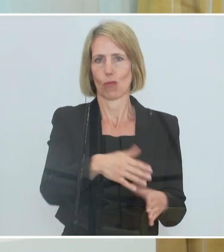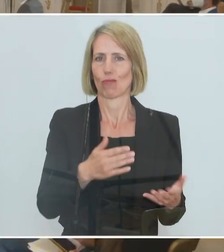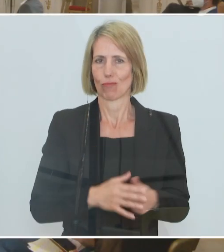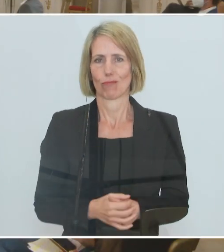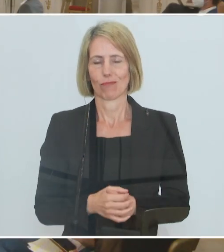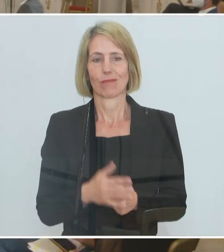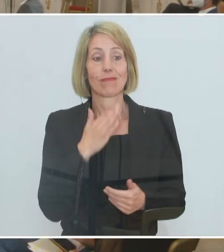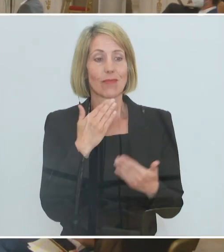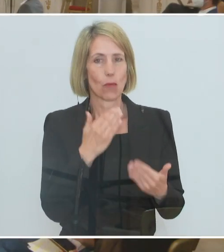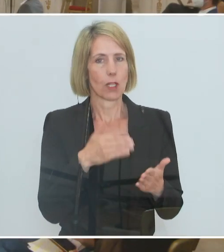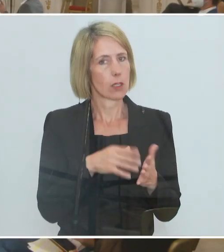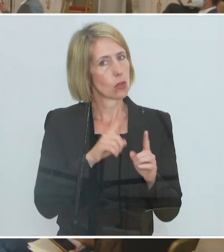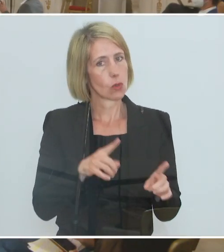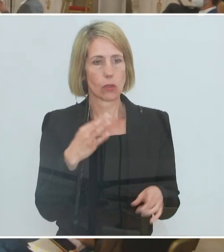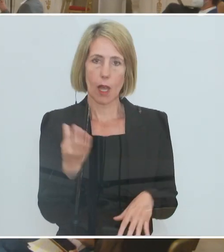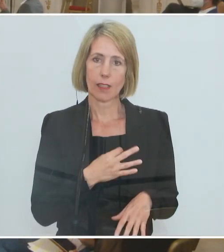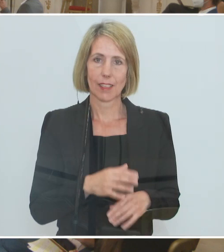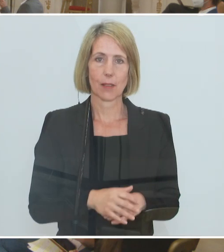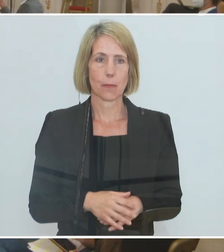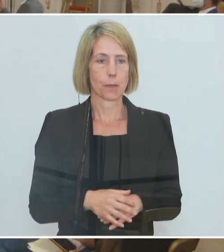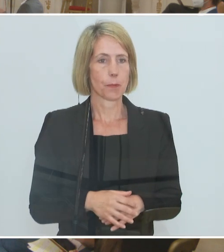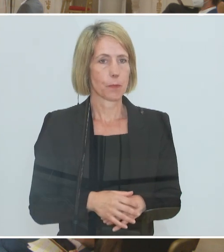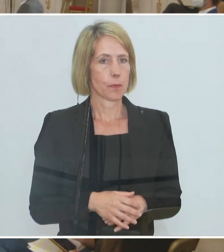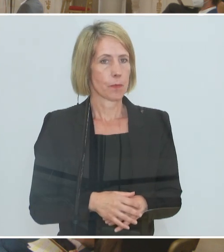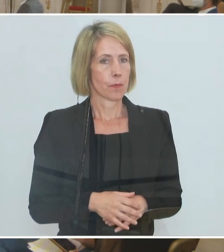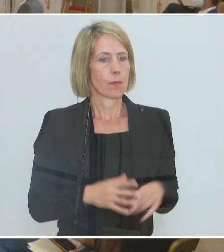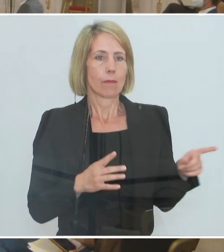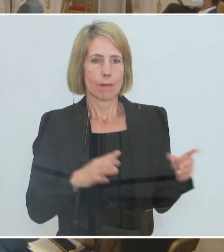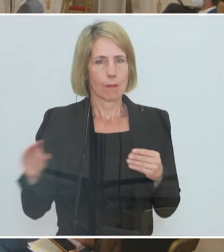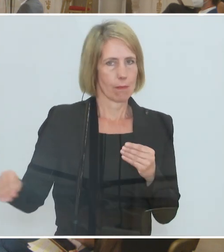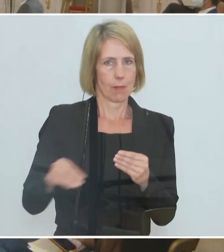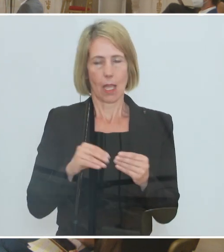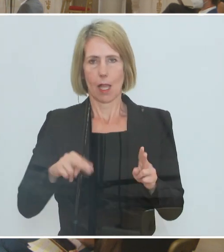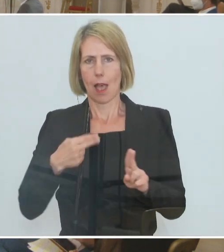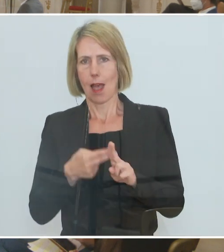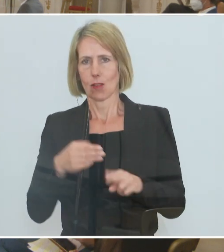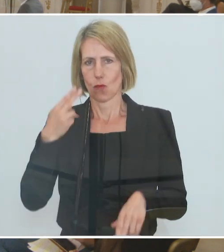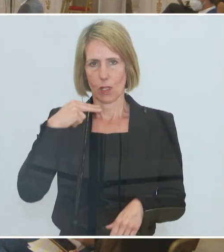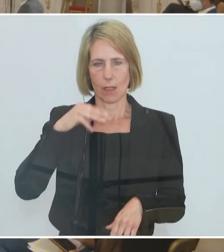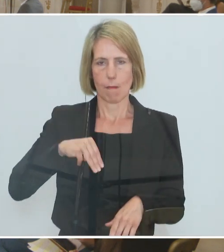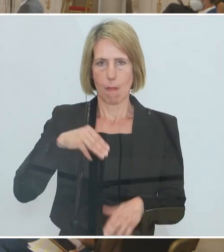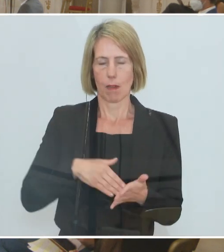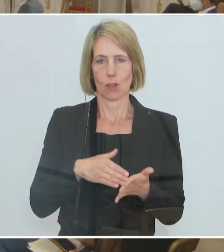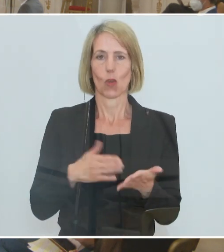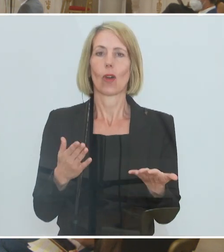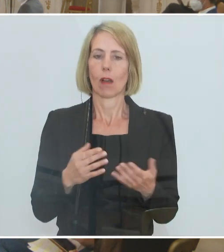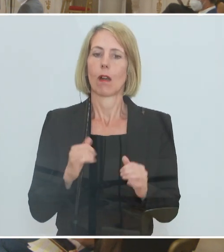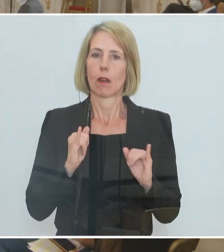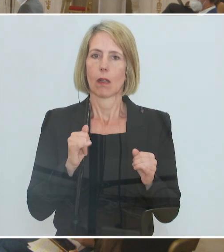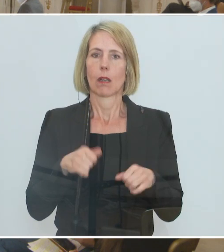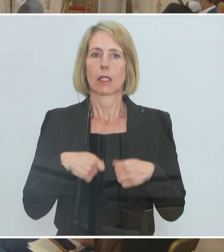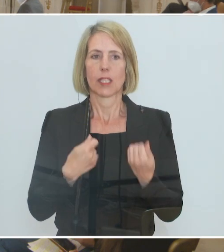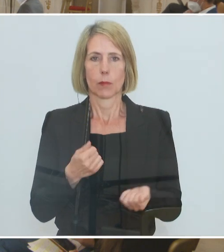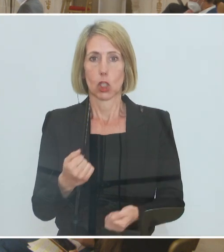Vielen Dank. Gibt's noch Fragen? Herr Karabacic? Ich bin noch eine Antwort schuldig. Es gibt eine starke Nachfrage